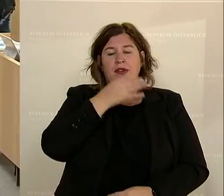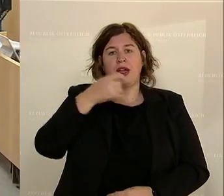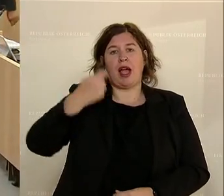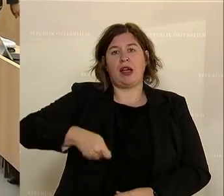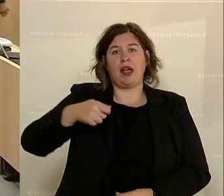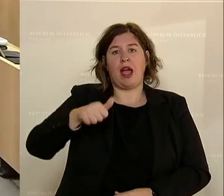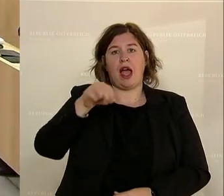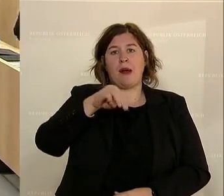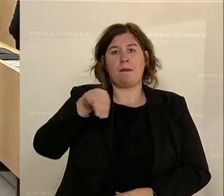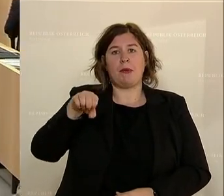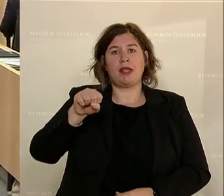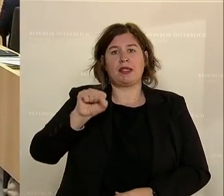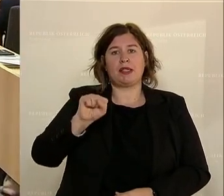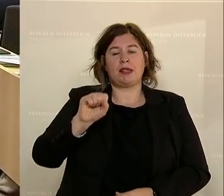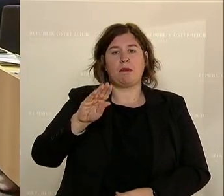Amesbauer.